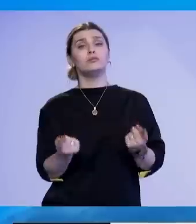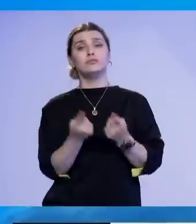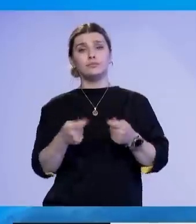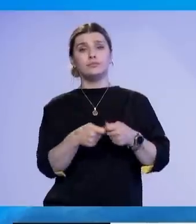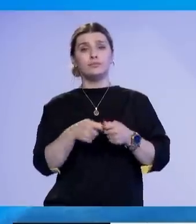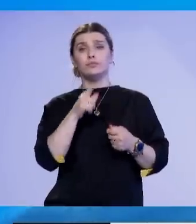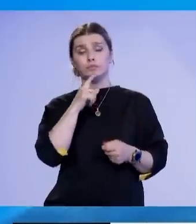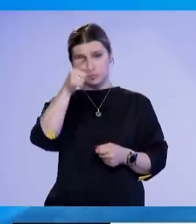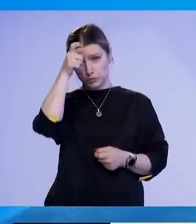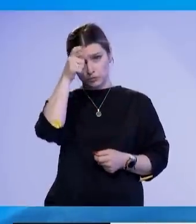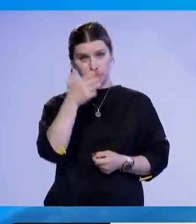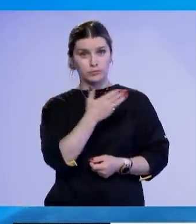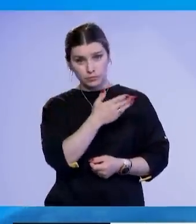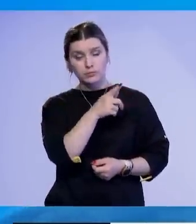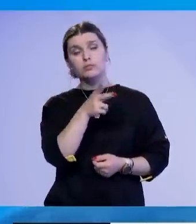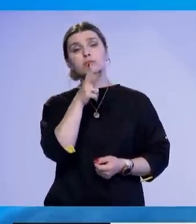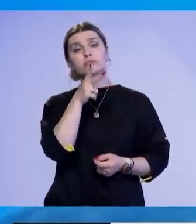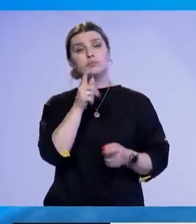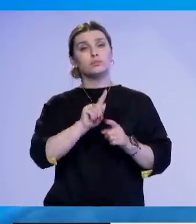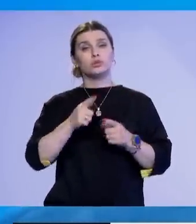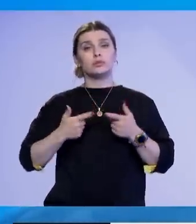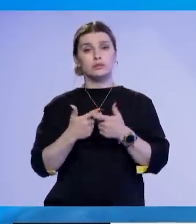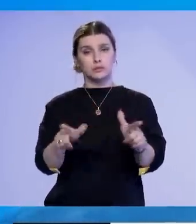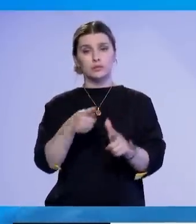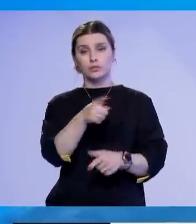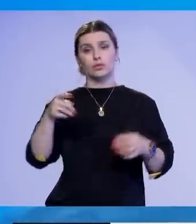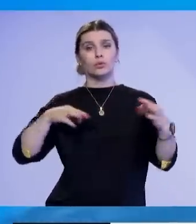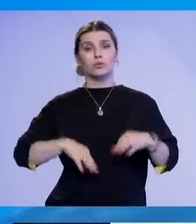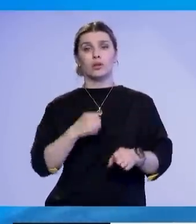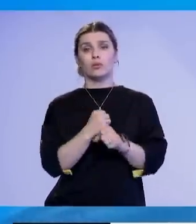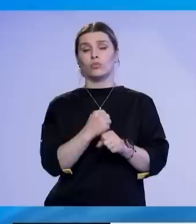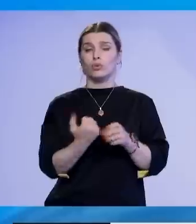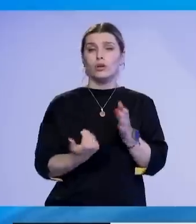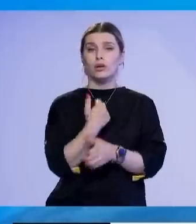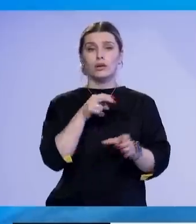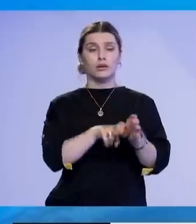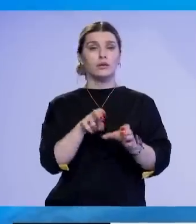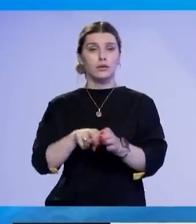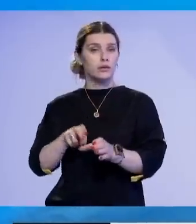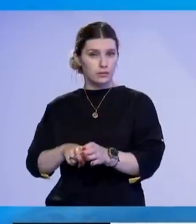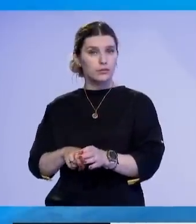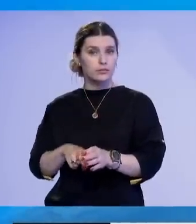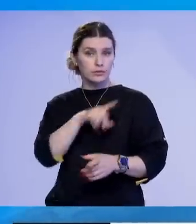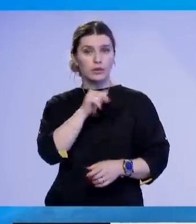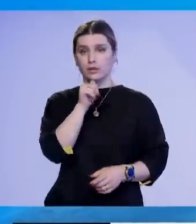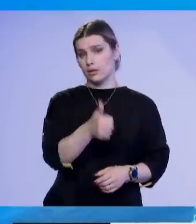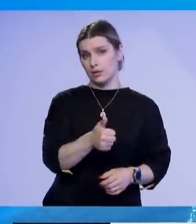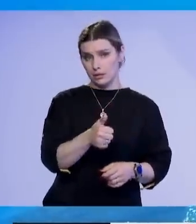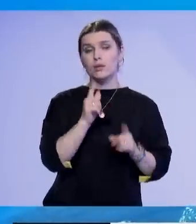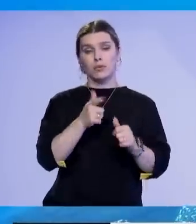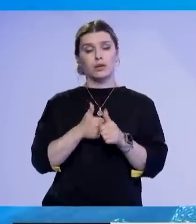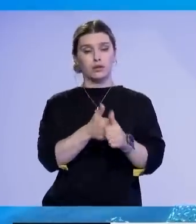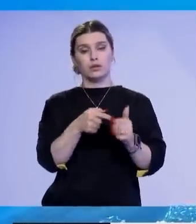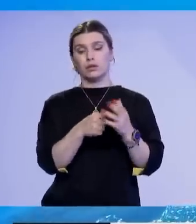mbështetur nga Beogradit, kam për qëllim mos lejimin e kryetarve të rin të komunave në veri të vendit të ushtronjë dëtyrat si pas ligjit dhe